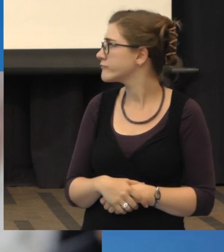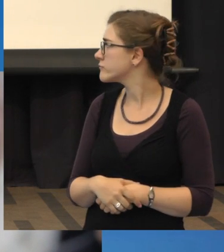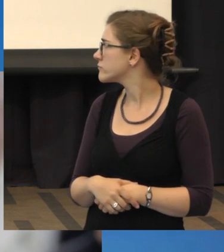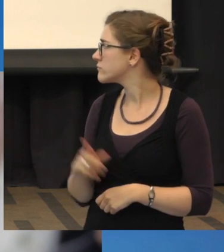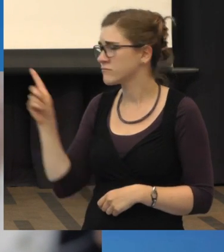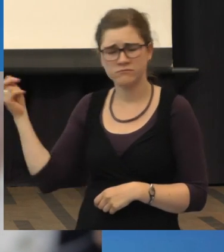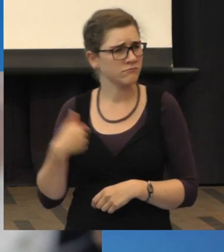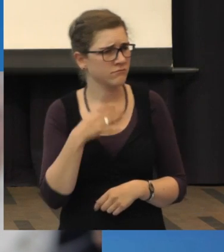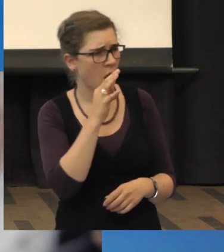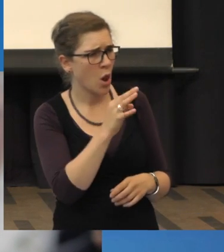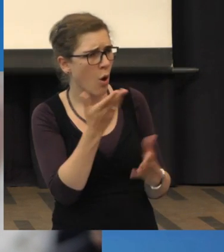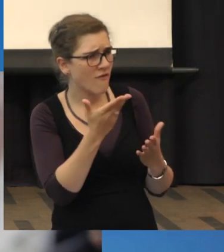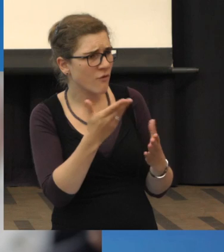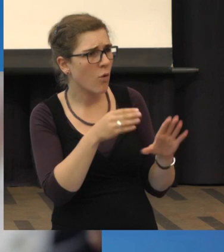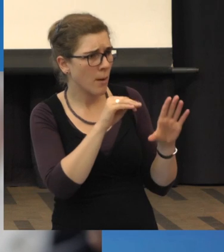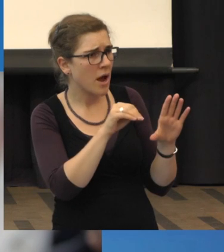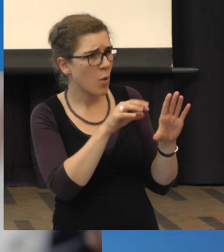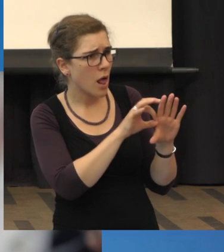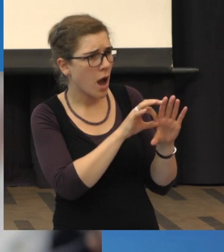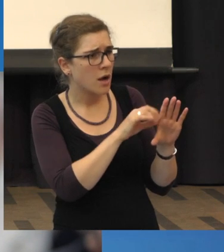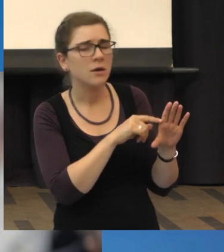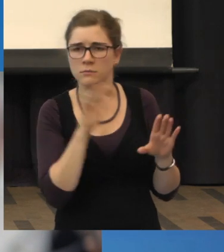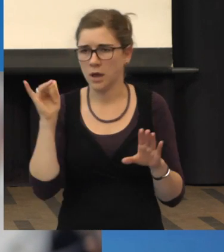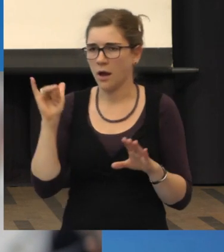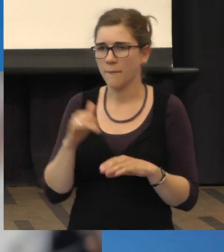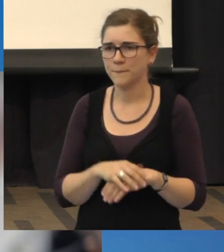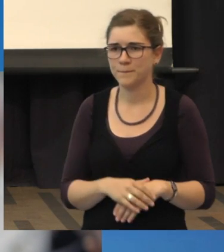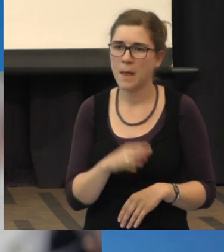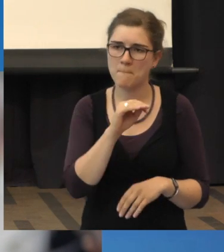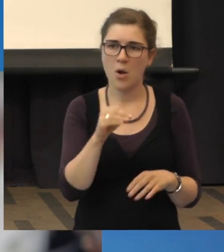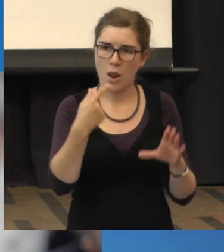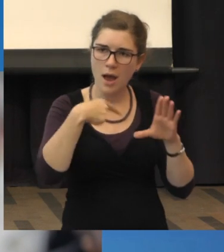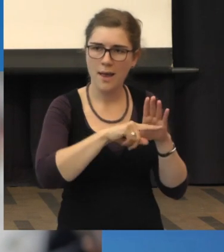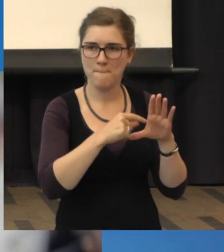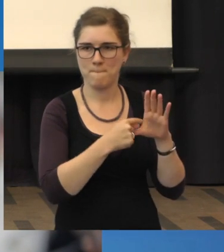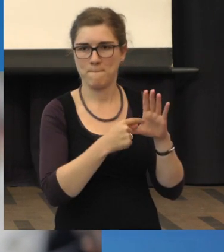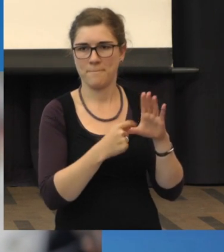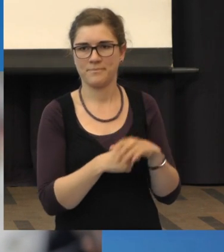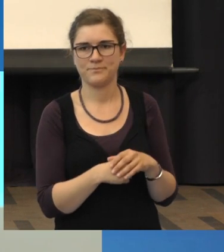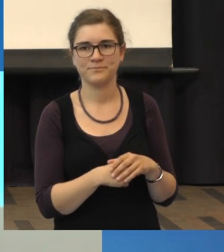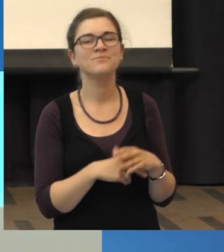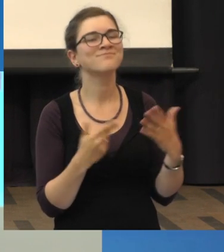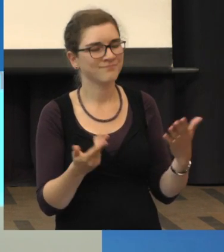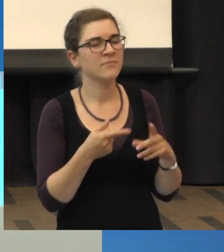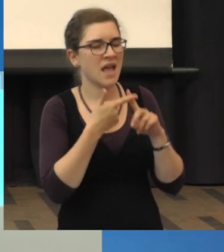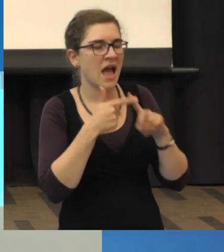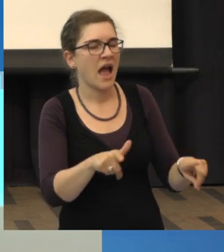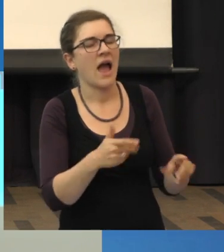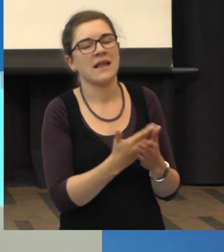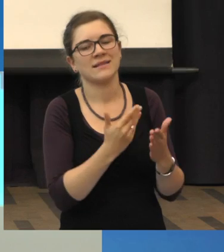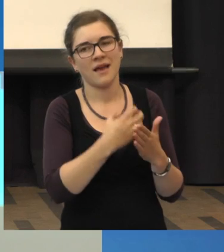Wo war denn das Loch? In der Makula? In der Makula. Ja, es gibt eine andere Erkrankung, der Makula hat mit